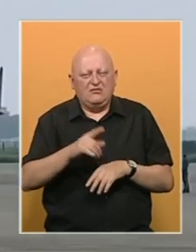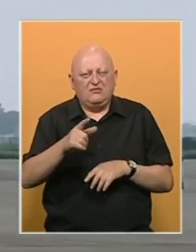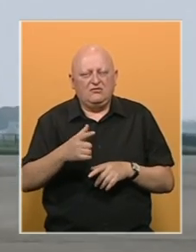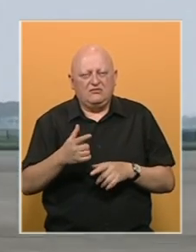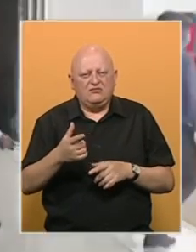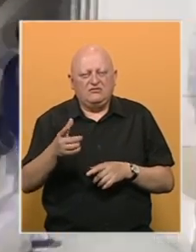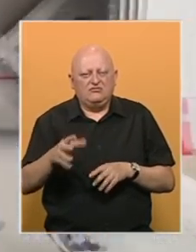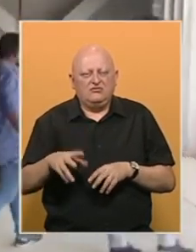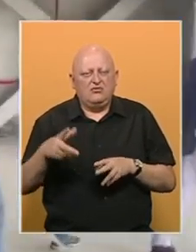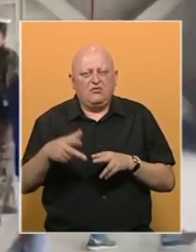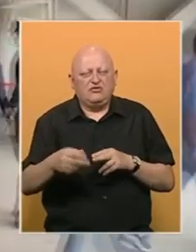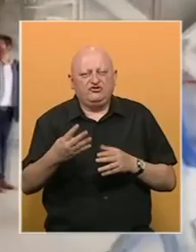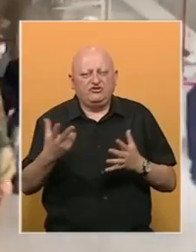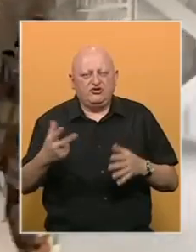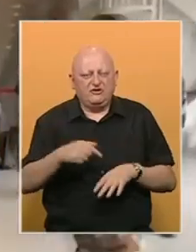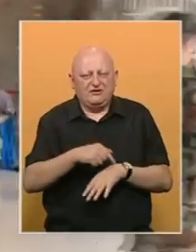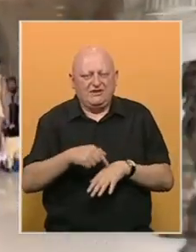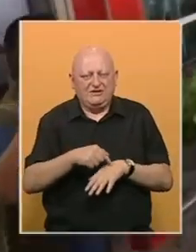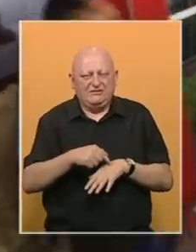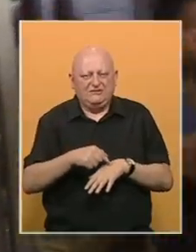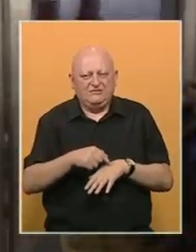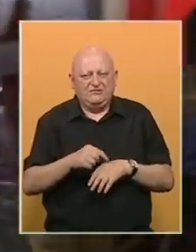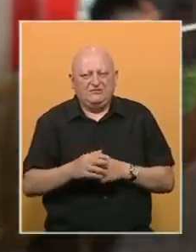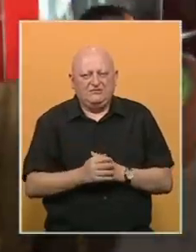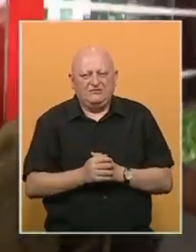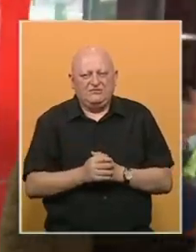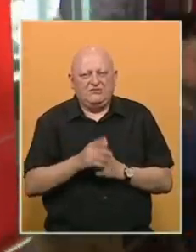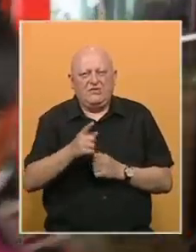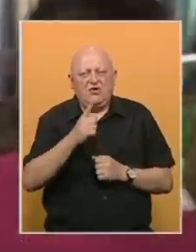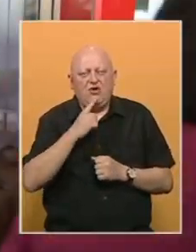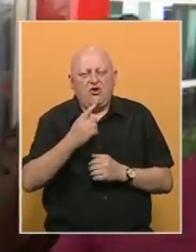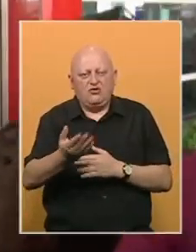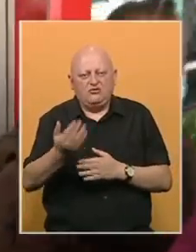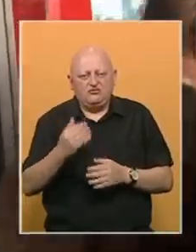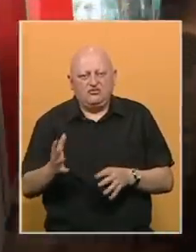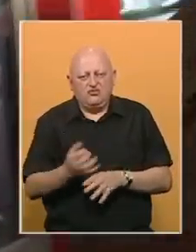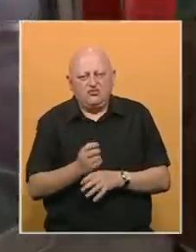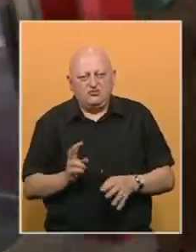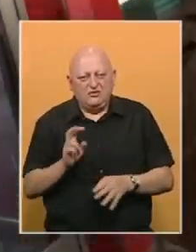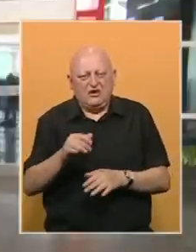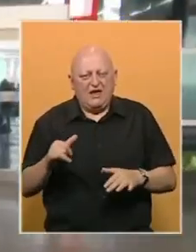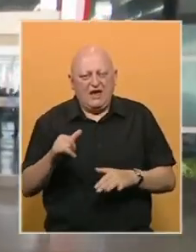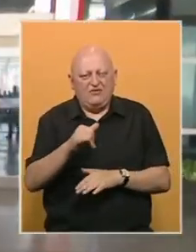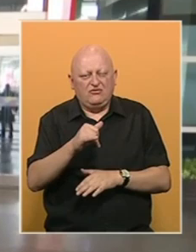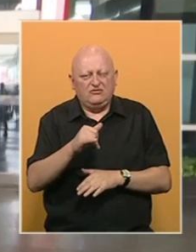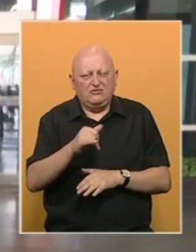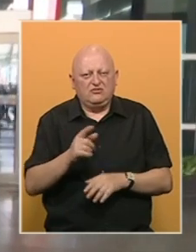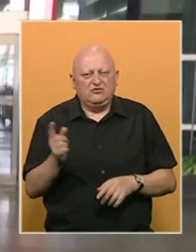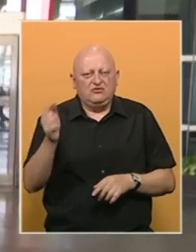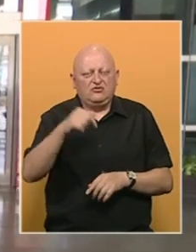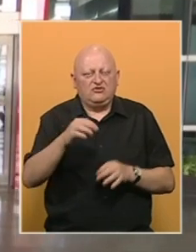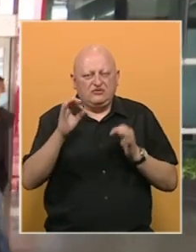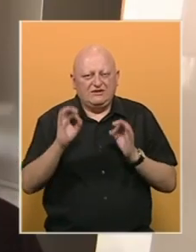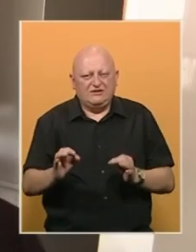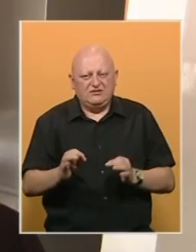dohu su obustavljeni na 48 sati. Oni koji su se ranije uspjeli ukrcati u avione već su stigli na